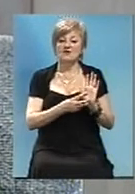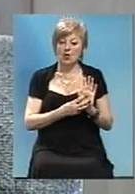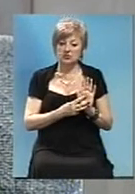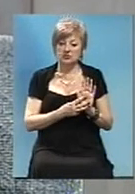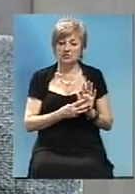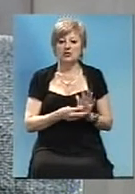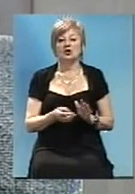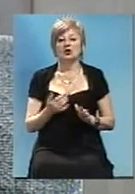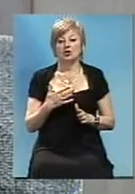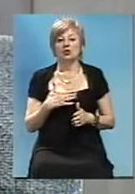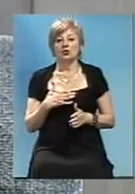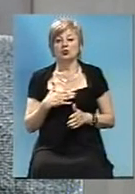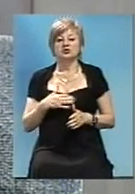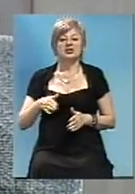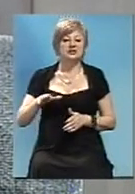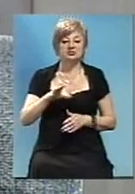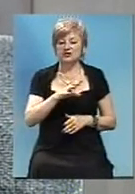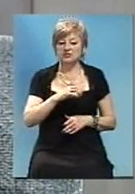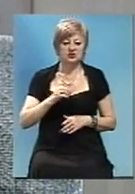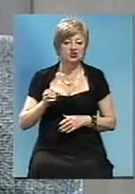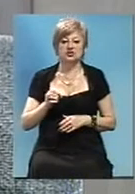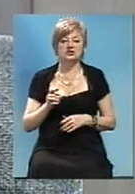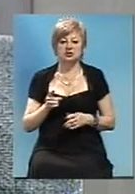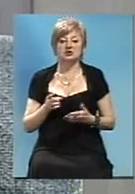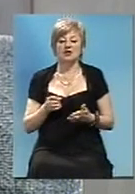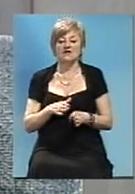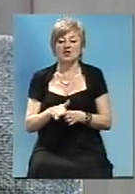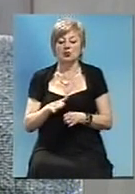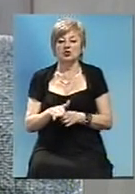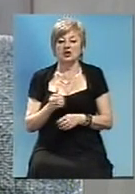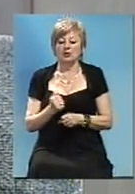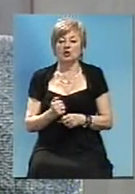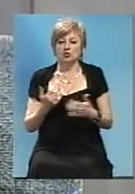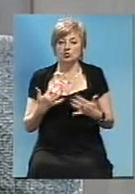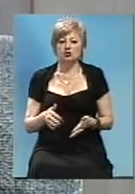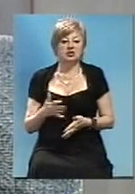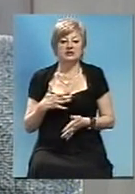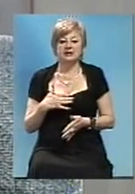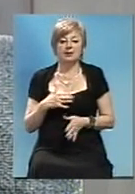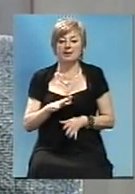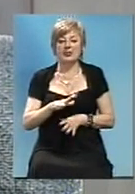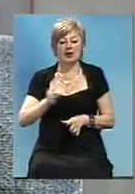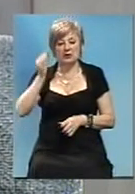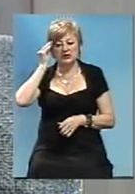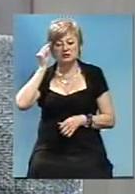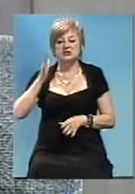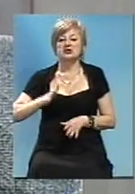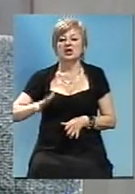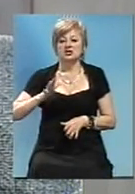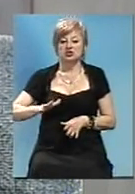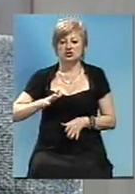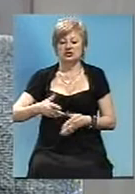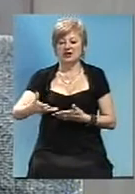так як у нас зіграні все процедури і вже стоять підрядчики, виконують роботи, нам не було смыслі ждати цього